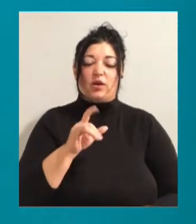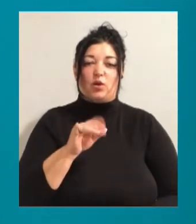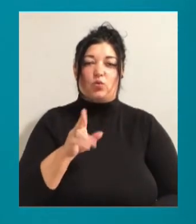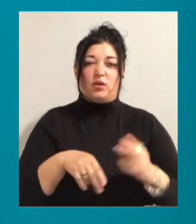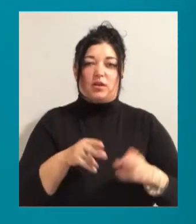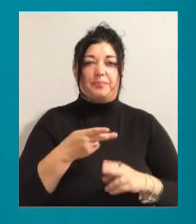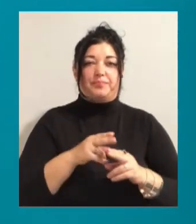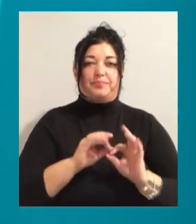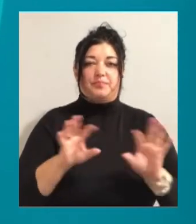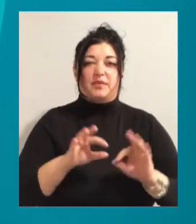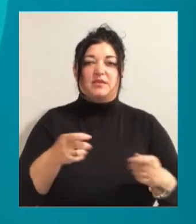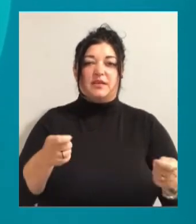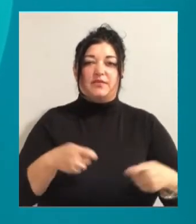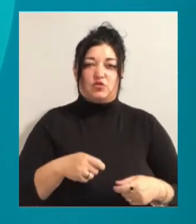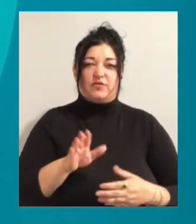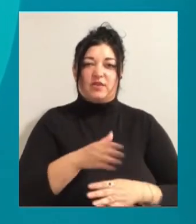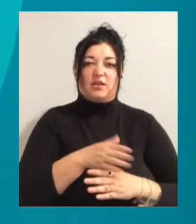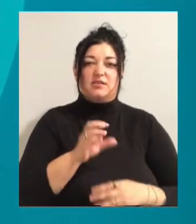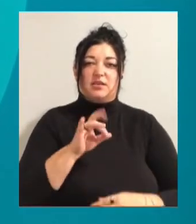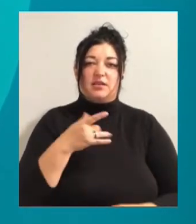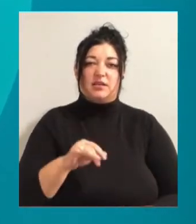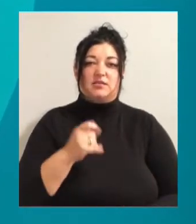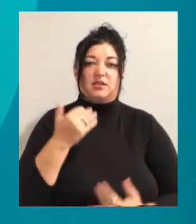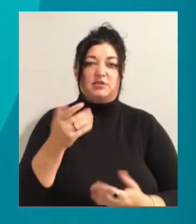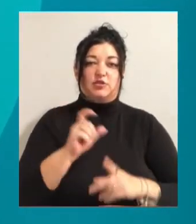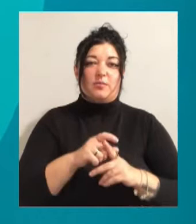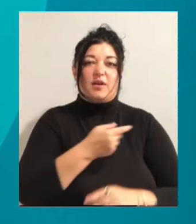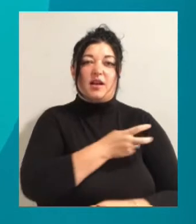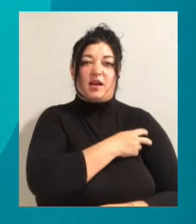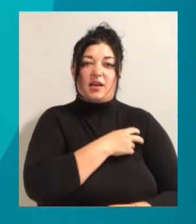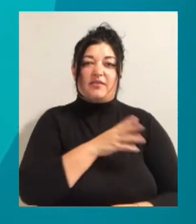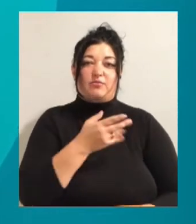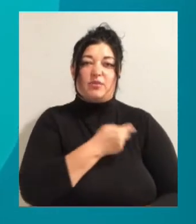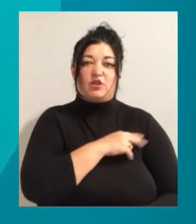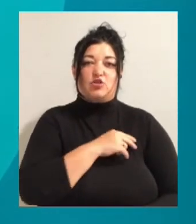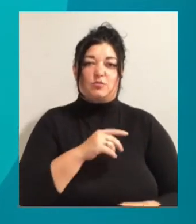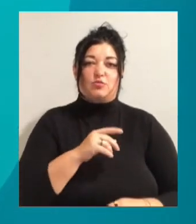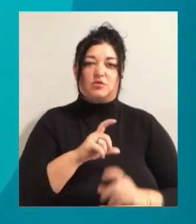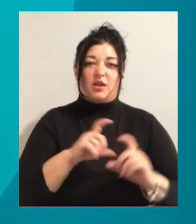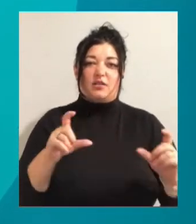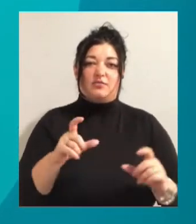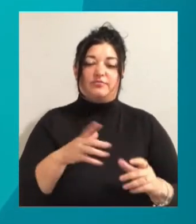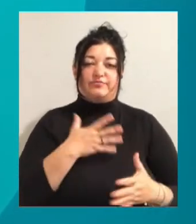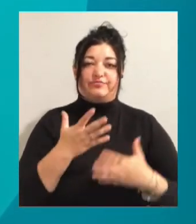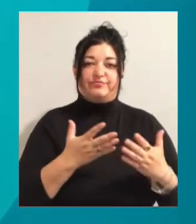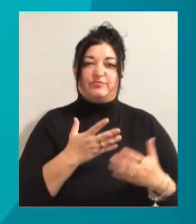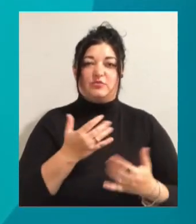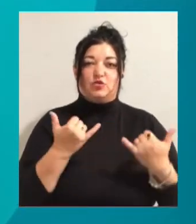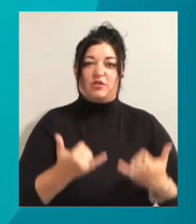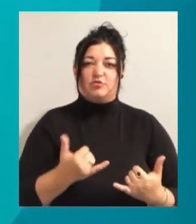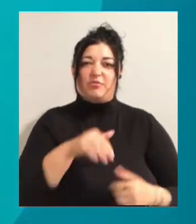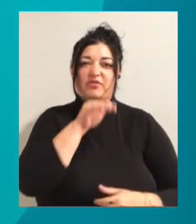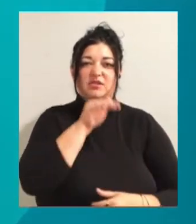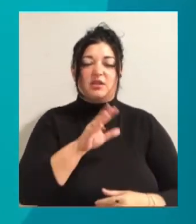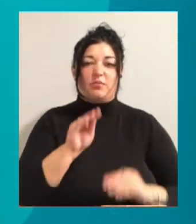Про це сповів завідувач відділення Ігор Євчак. За його словами, лікарі у медичному закладі потребують сучасного професійного обладнання. Деталі розкаже